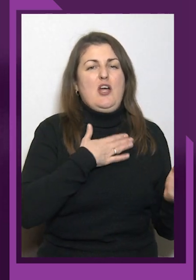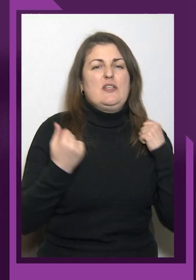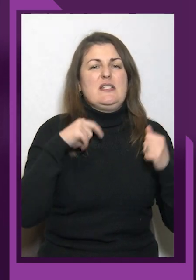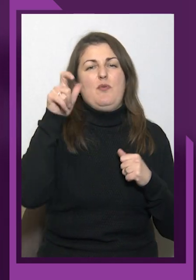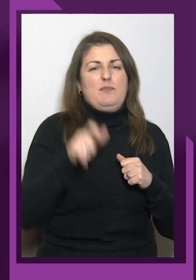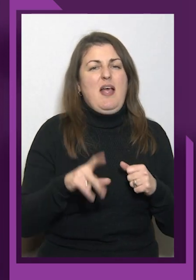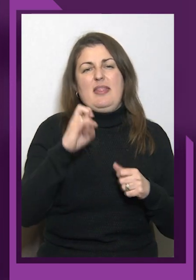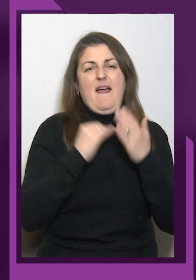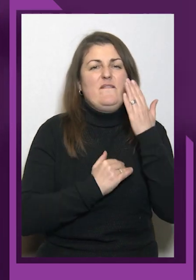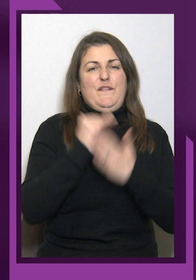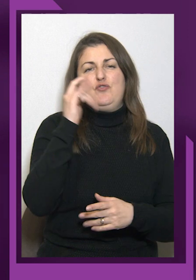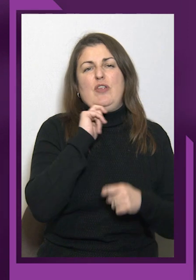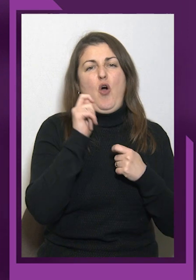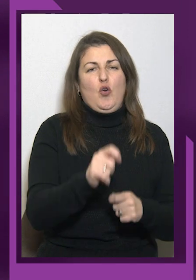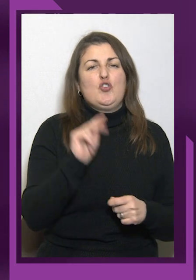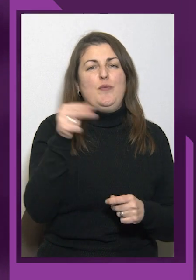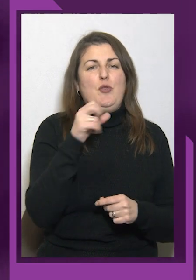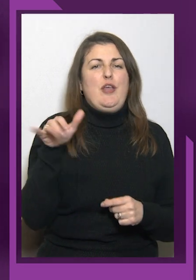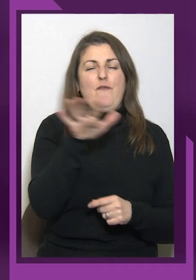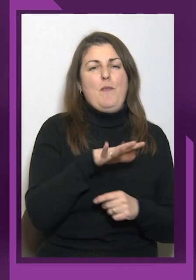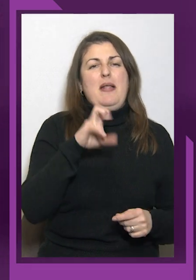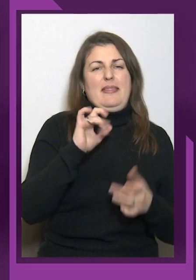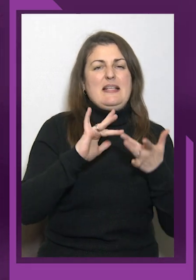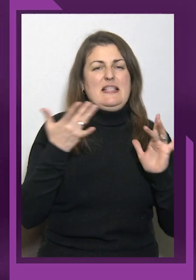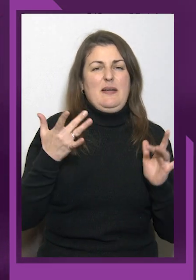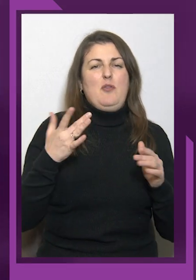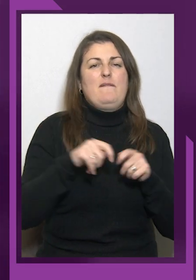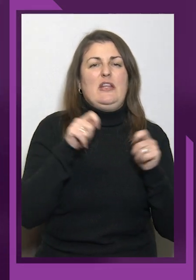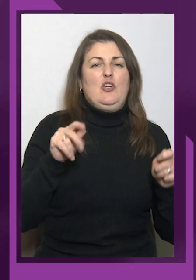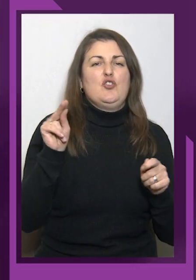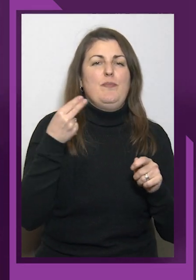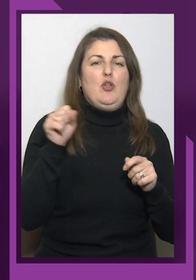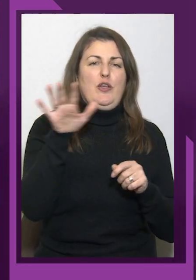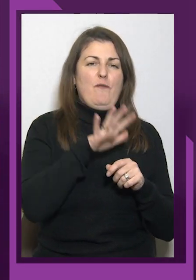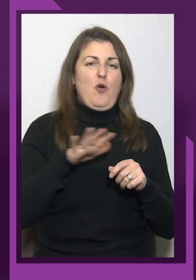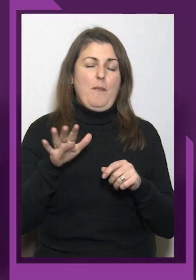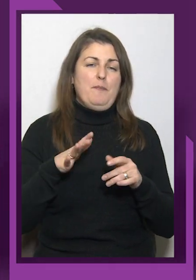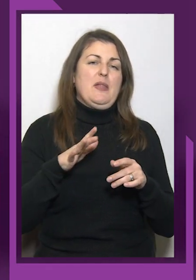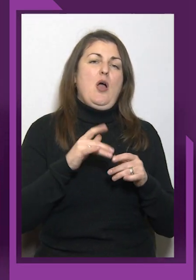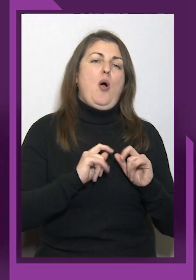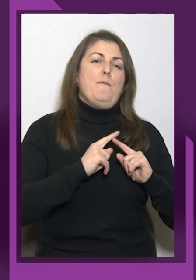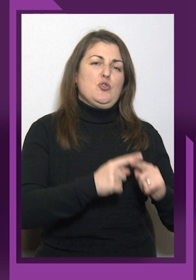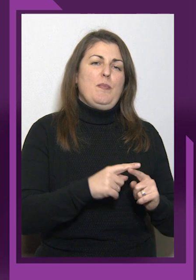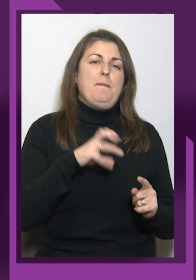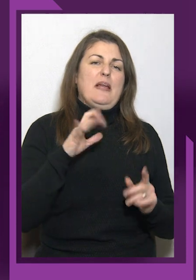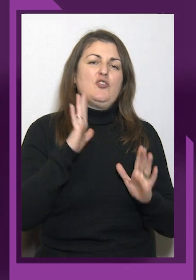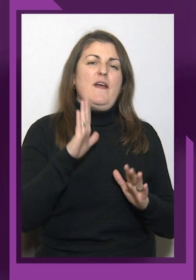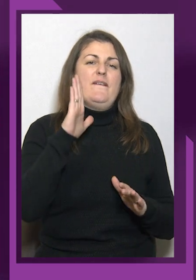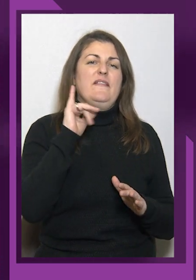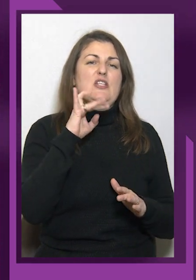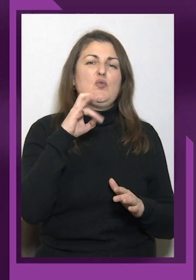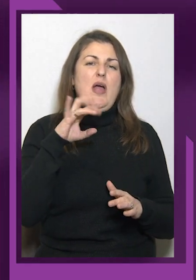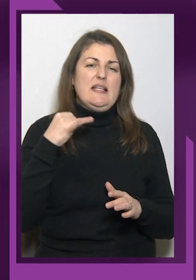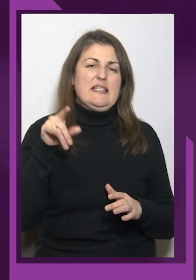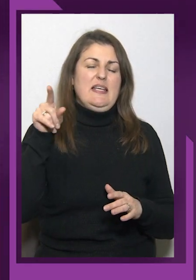срібло відкритого чемпіонату Європи. Поступилась Марина лише венесуельській спортсменці. Також дві золоті медалі по сумі трьох спроб